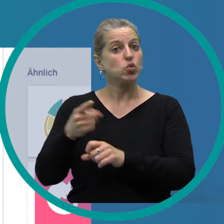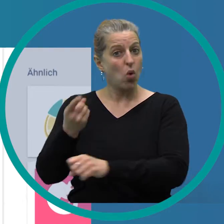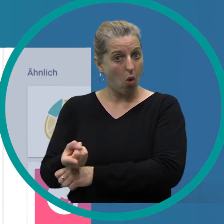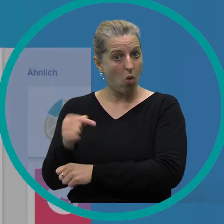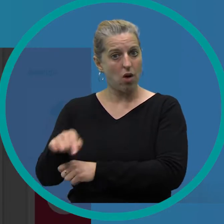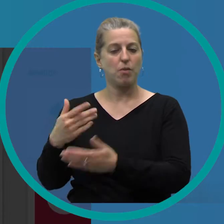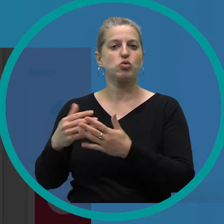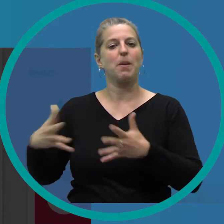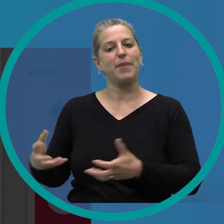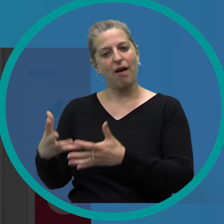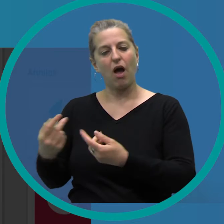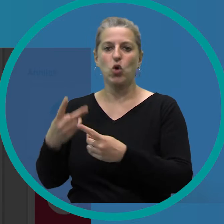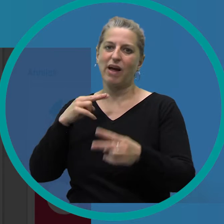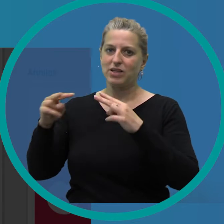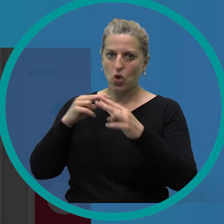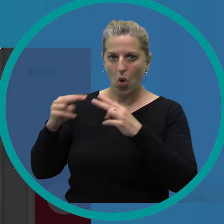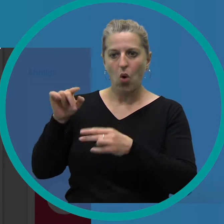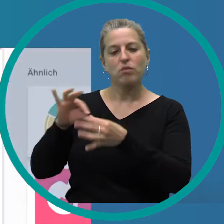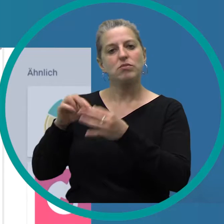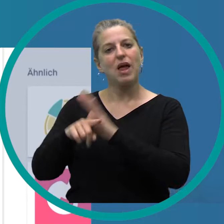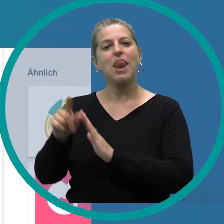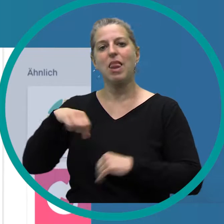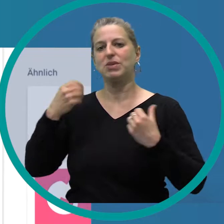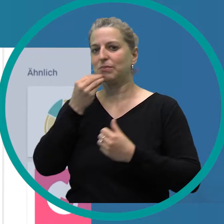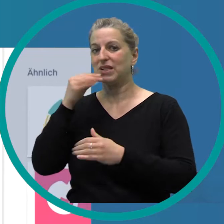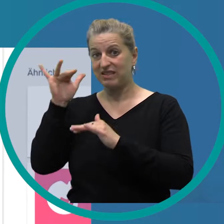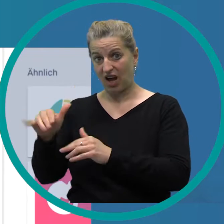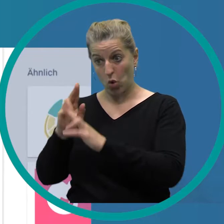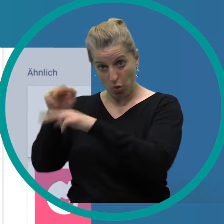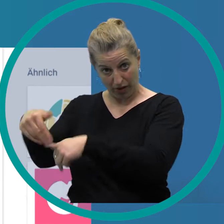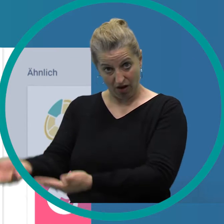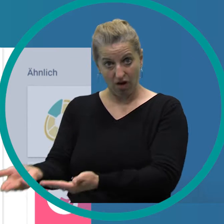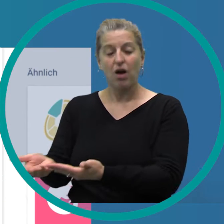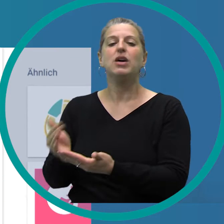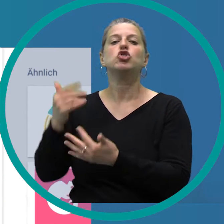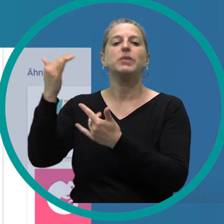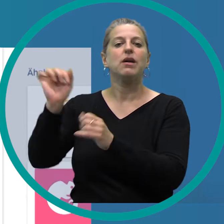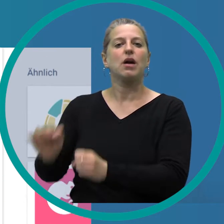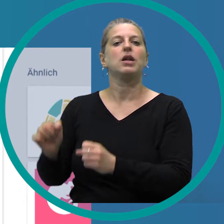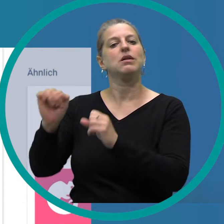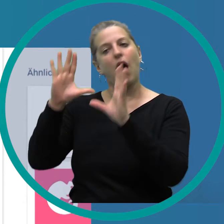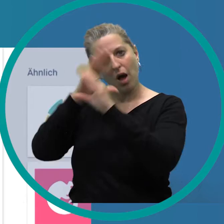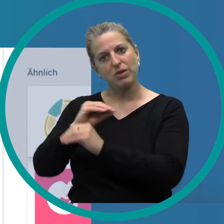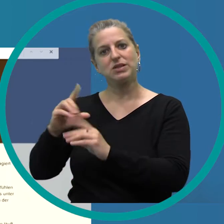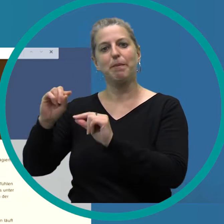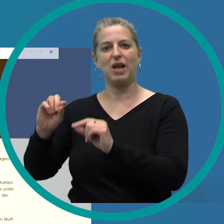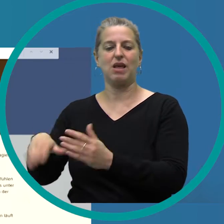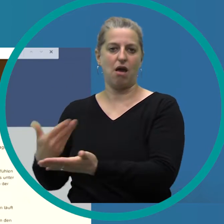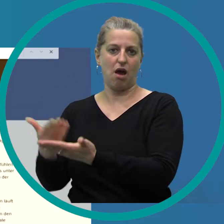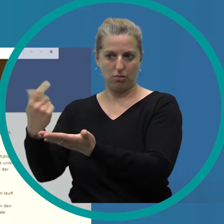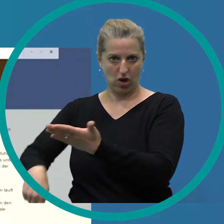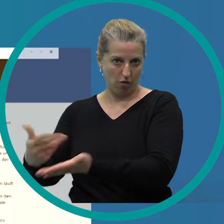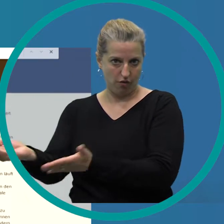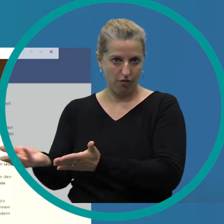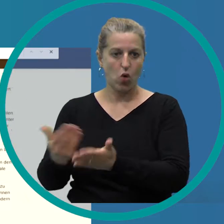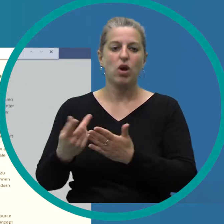stellen Betriebe wie Bäckereien oder Restaurants Lebensmittel ein, die dann abends nach Geschäftsschluss günstig erworben werden können. Dann gibt es